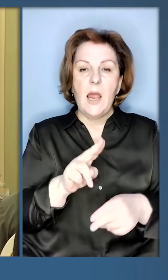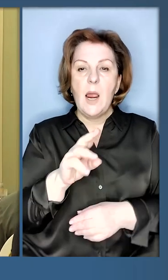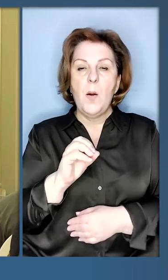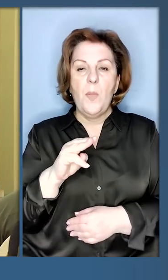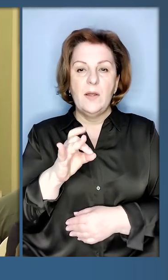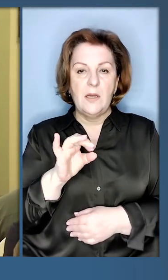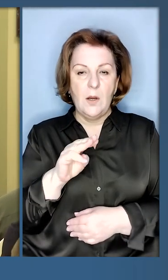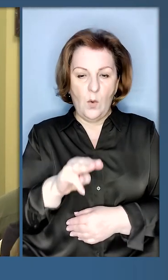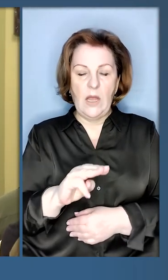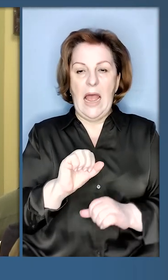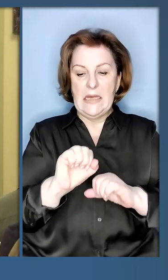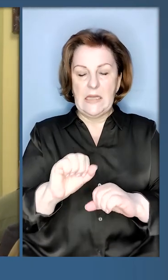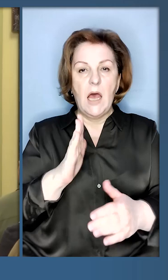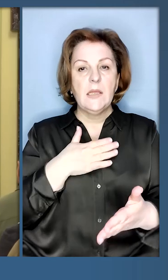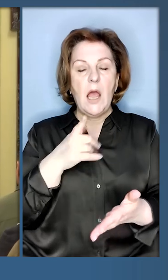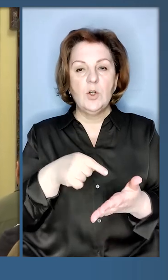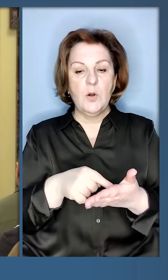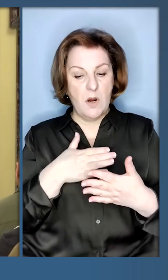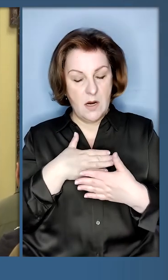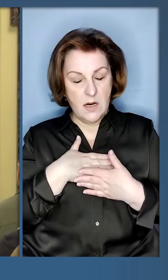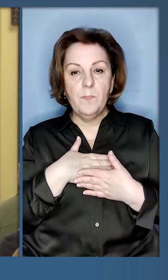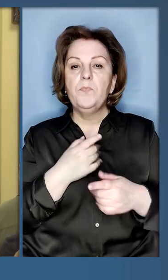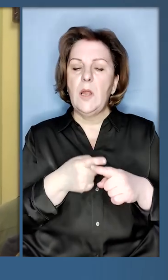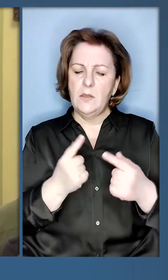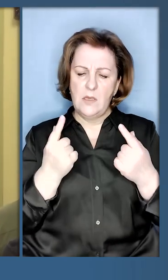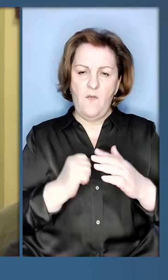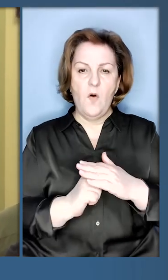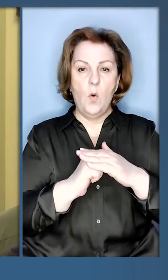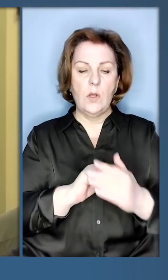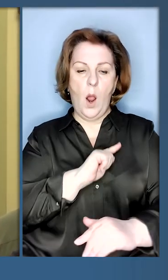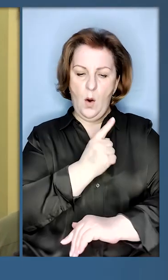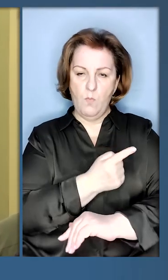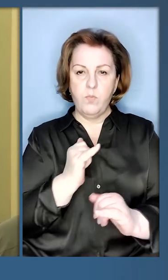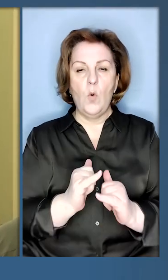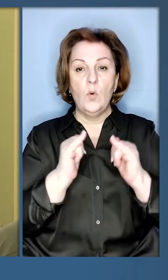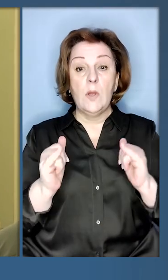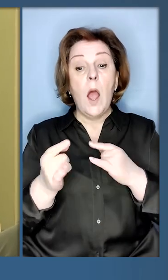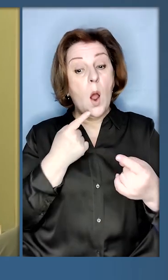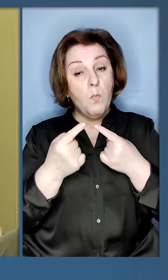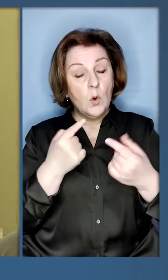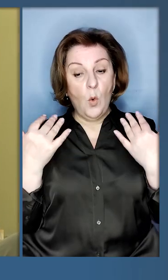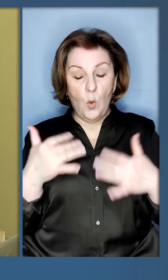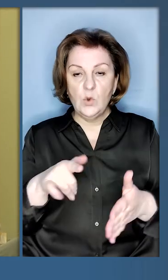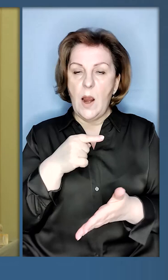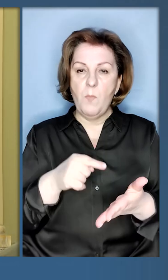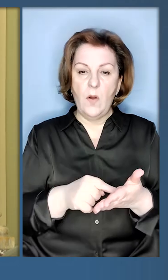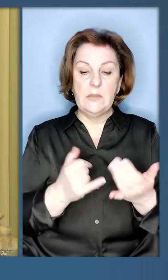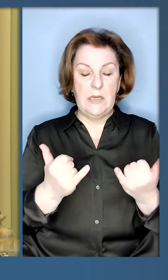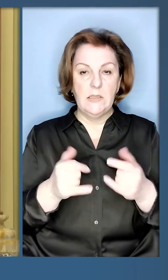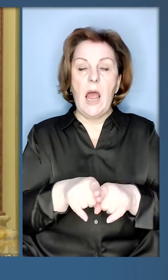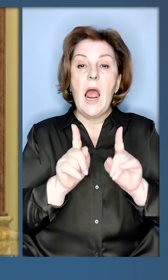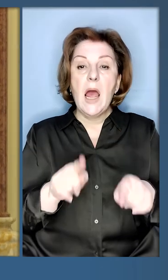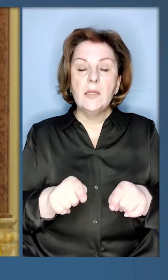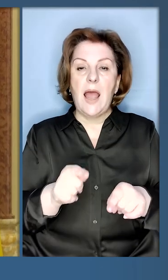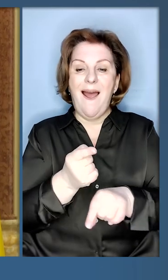для захисту наших міст. Це дійсно фундаментальне посилення. Проговорили питання сьогодні також.